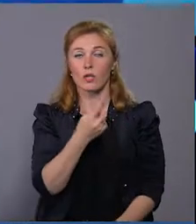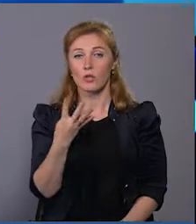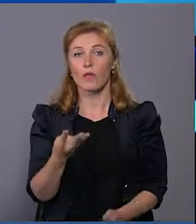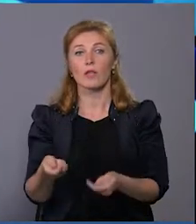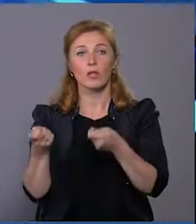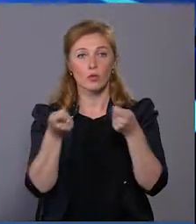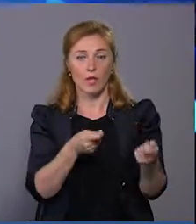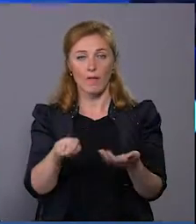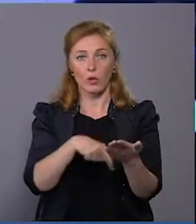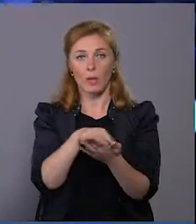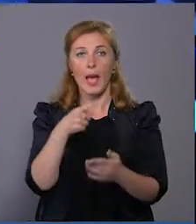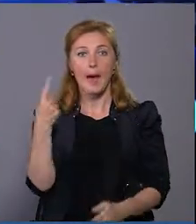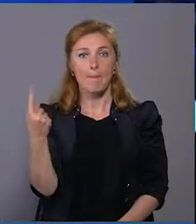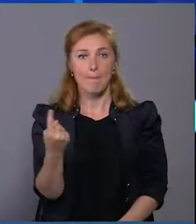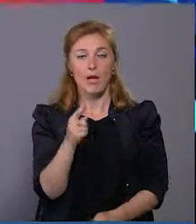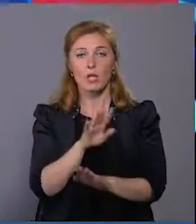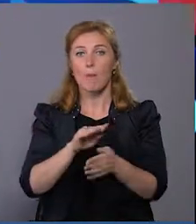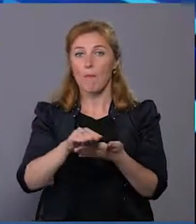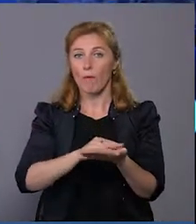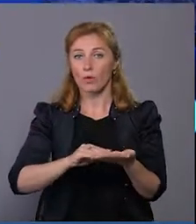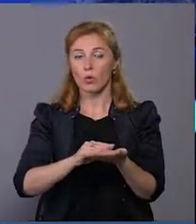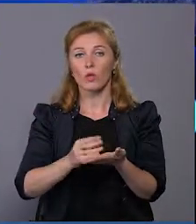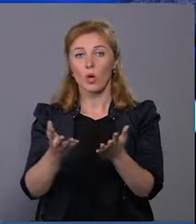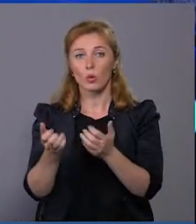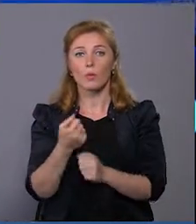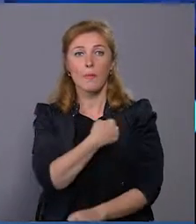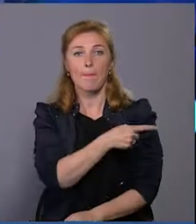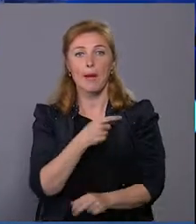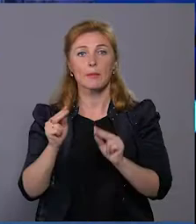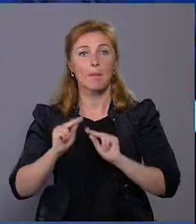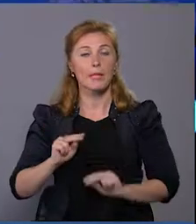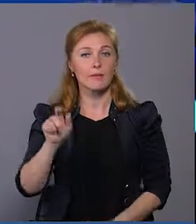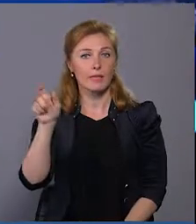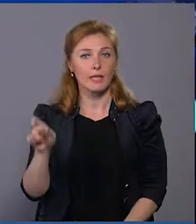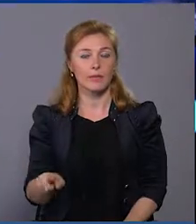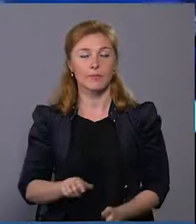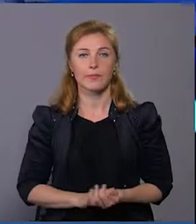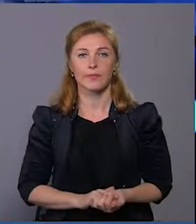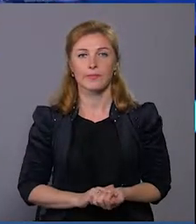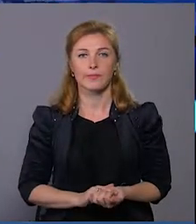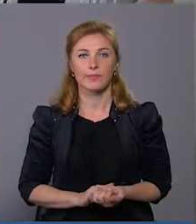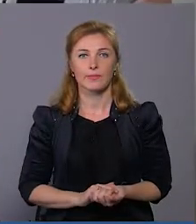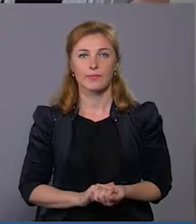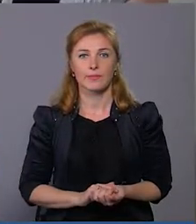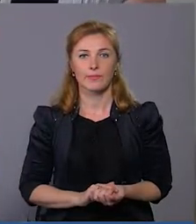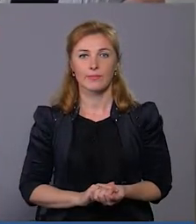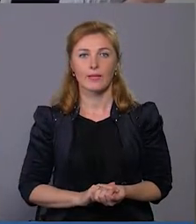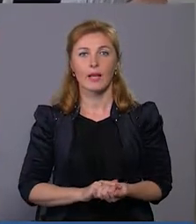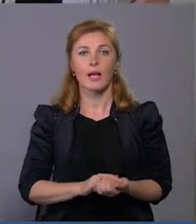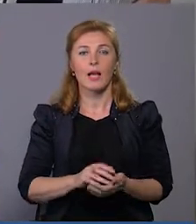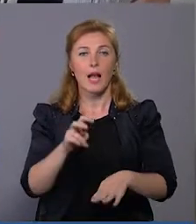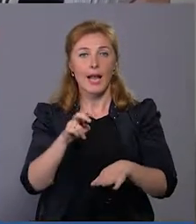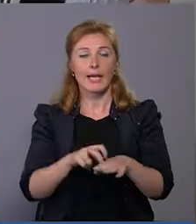у місто. Першими повторне щеплення отримують медпрацівники. Подробиці у сюжеті. Лікар